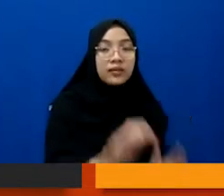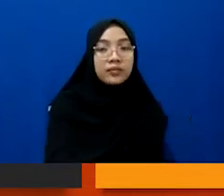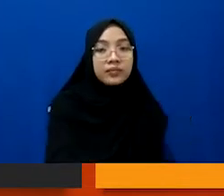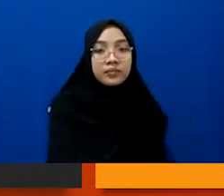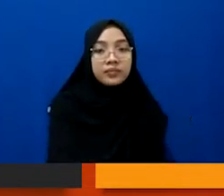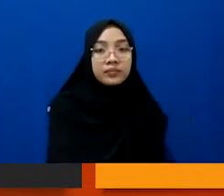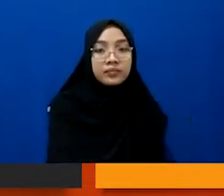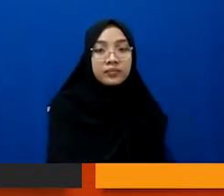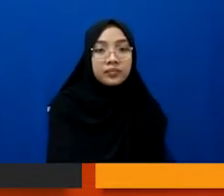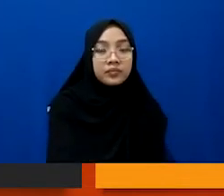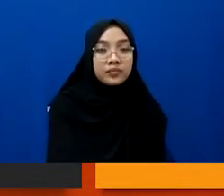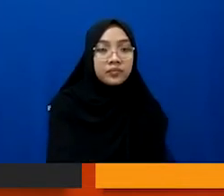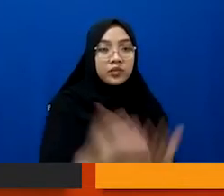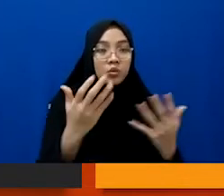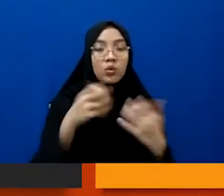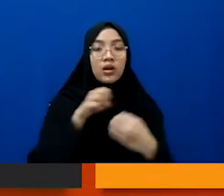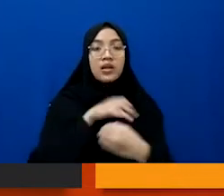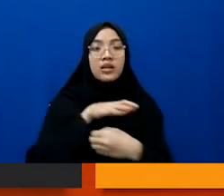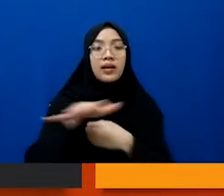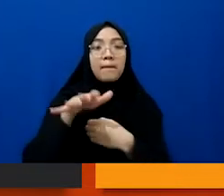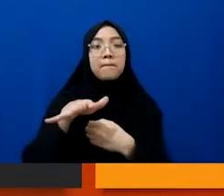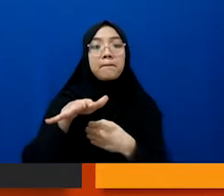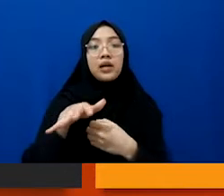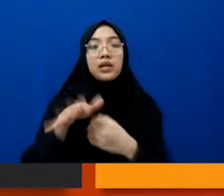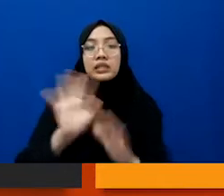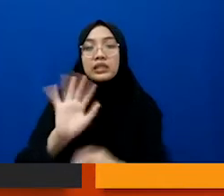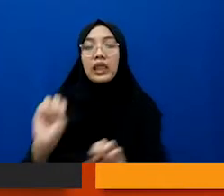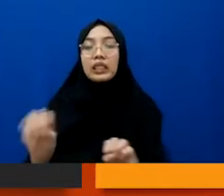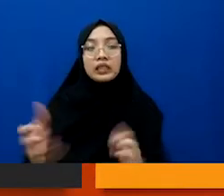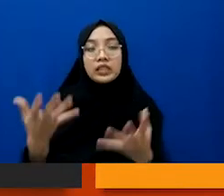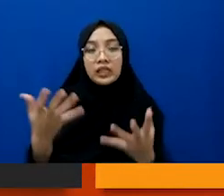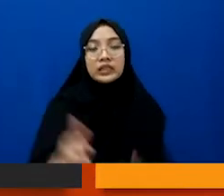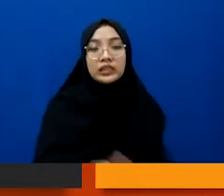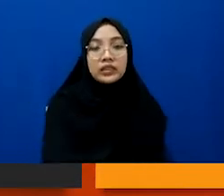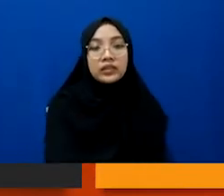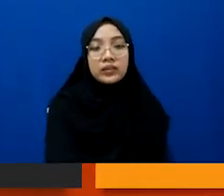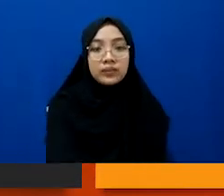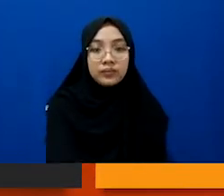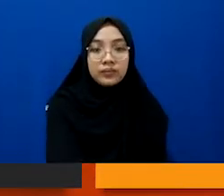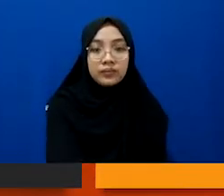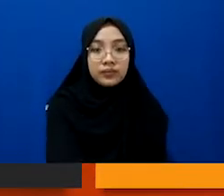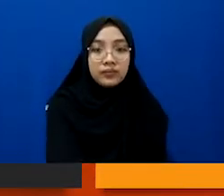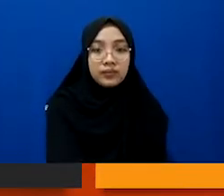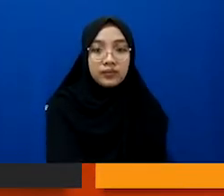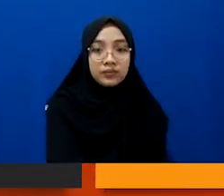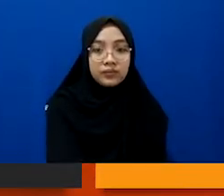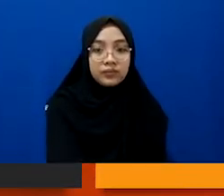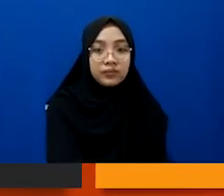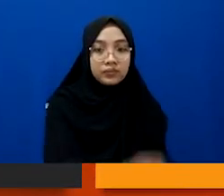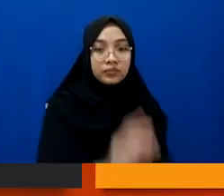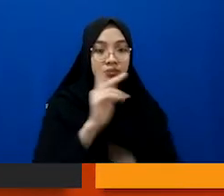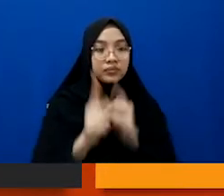semoga dampak-dampak hukum itu tidak terjadi nah soal patuk pada kode etik ini teman-teman